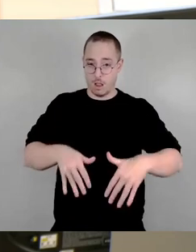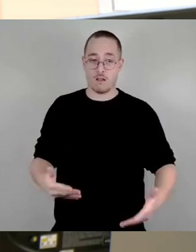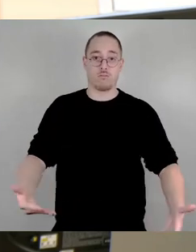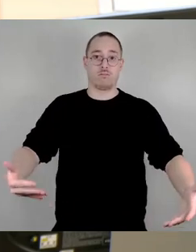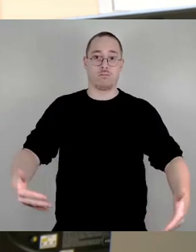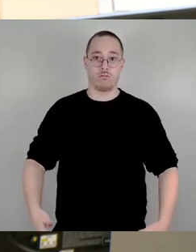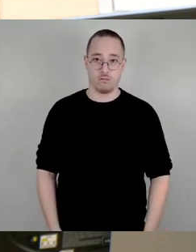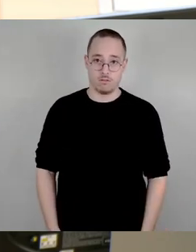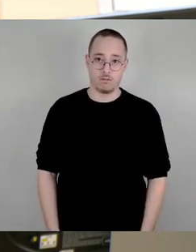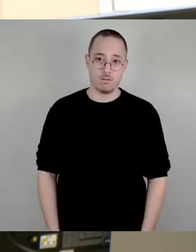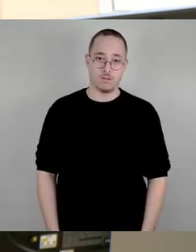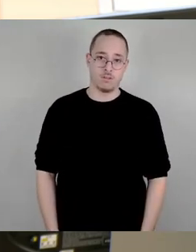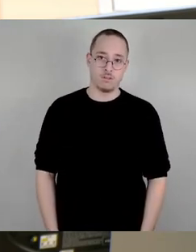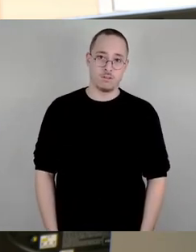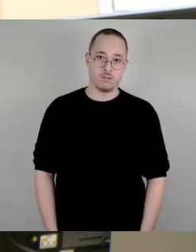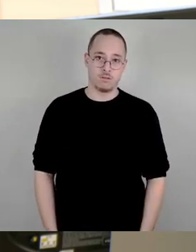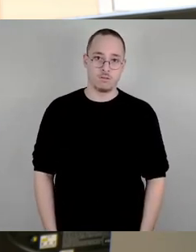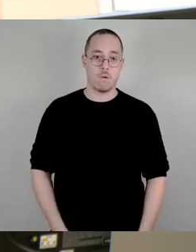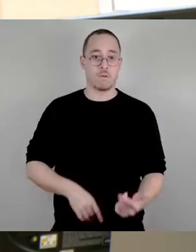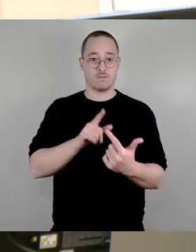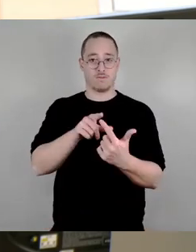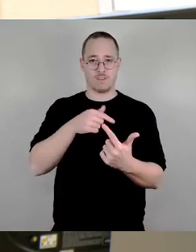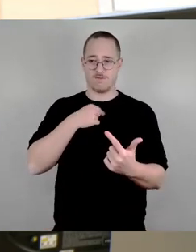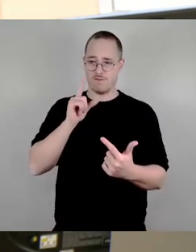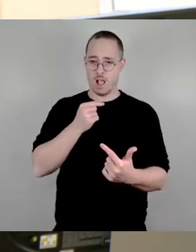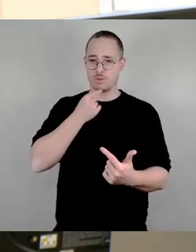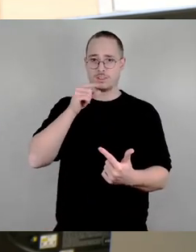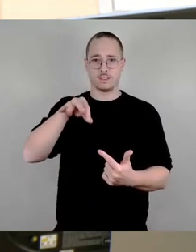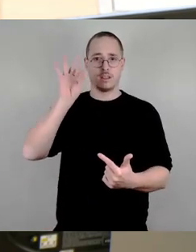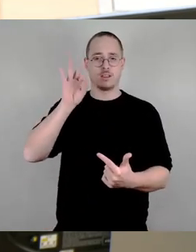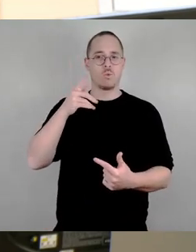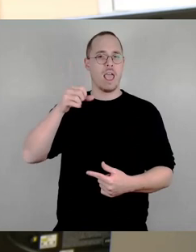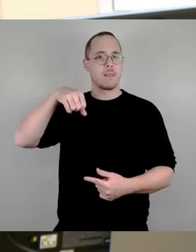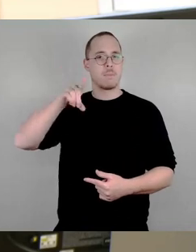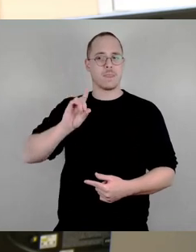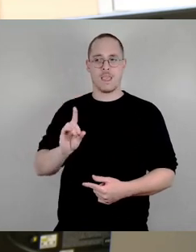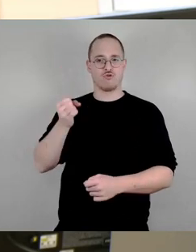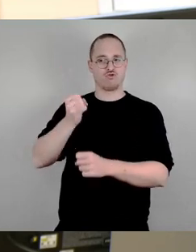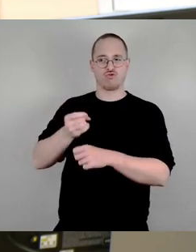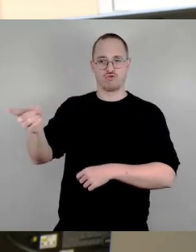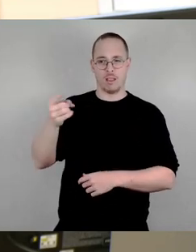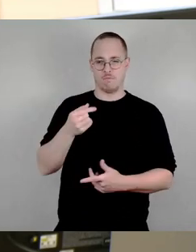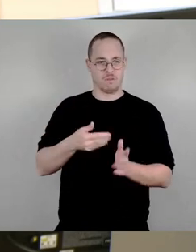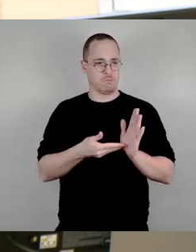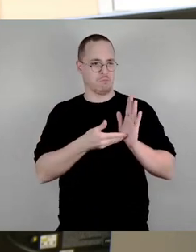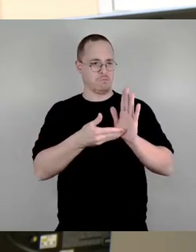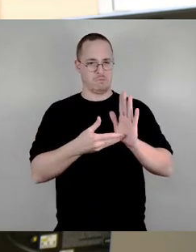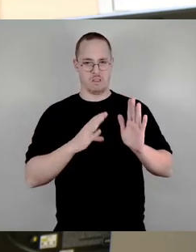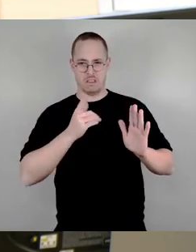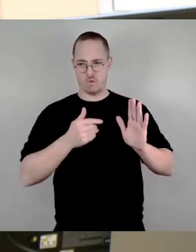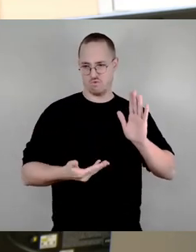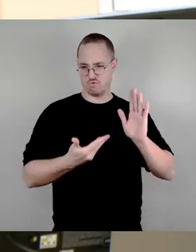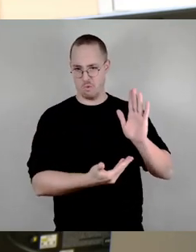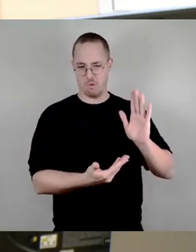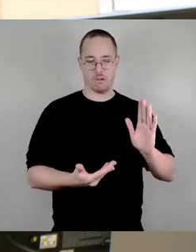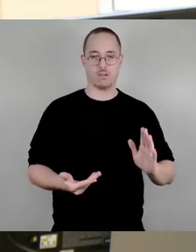das immer wieder von der SPD hier so dargestellt wird. Ich bitte Sie dringend mit Ihrer Landtagsfraktion sich mal ins Benehmen